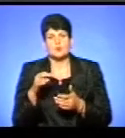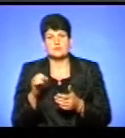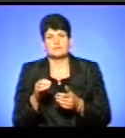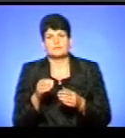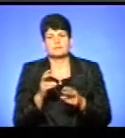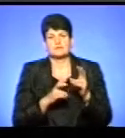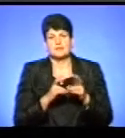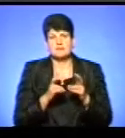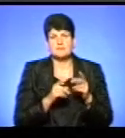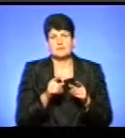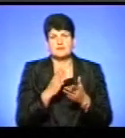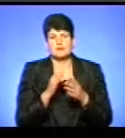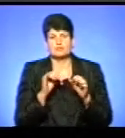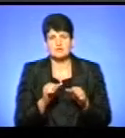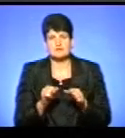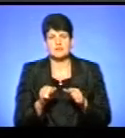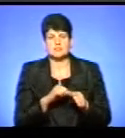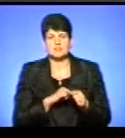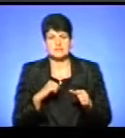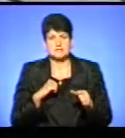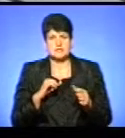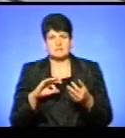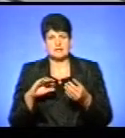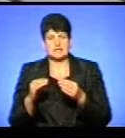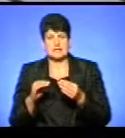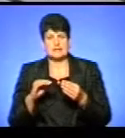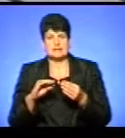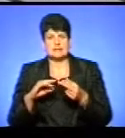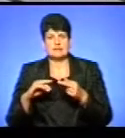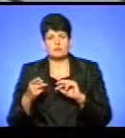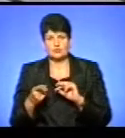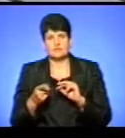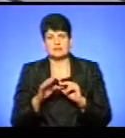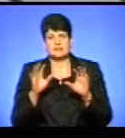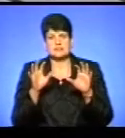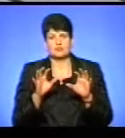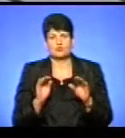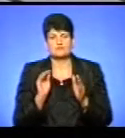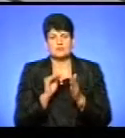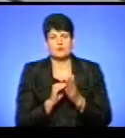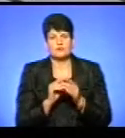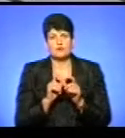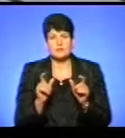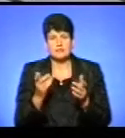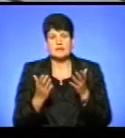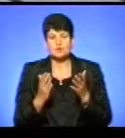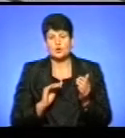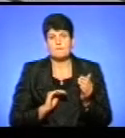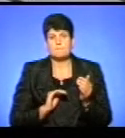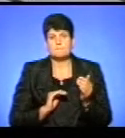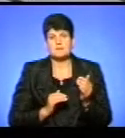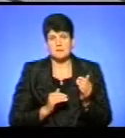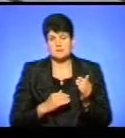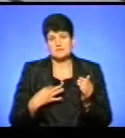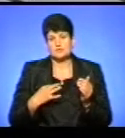підприємець має можливість добровільно демонтувати незаконно встановлений об'єкт. Якщо ж підприємець ігнорує ці